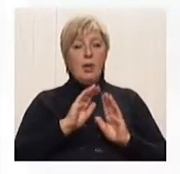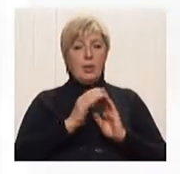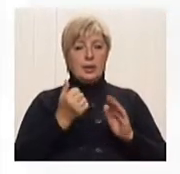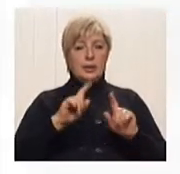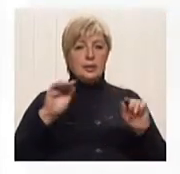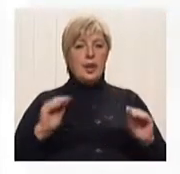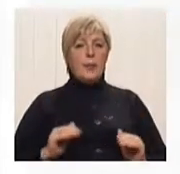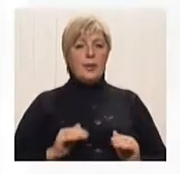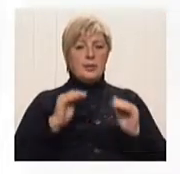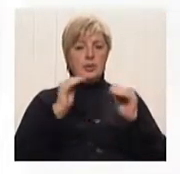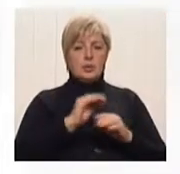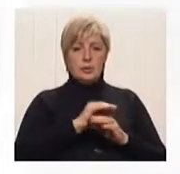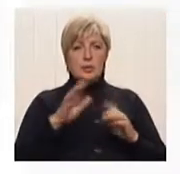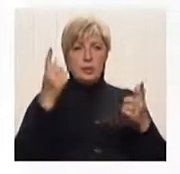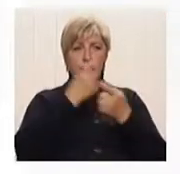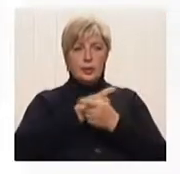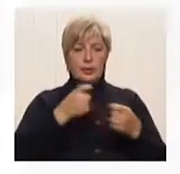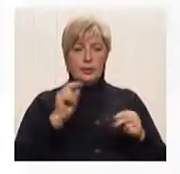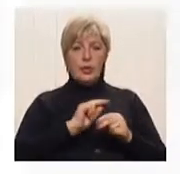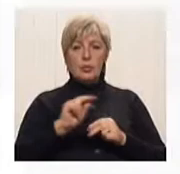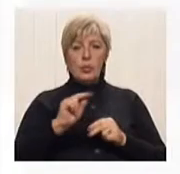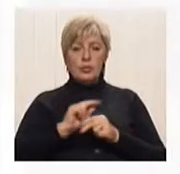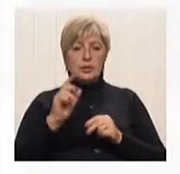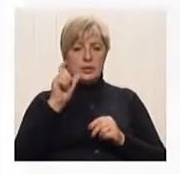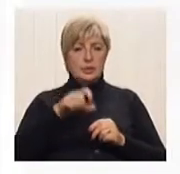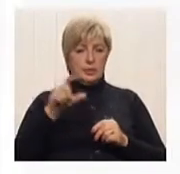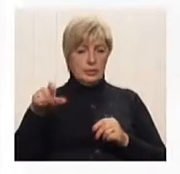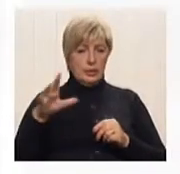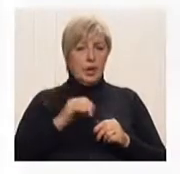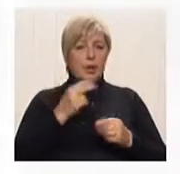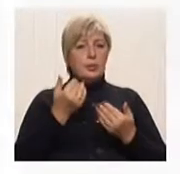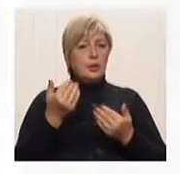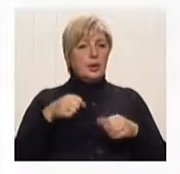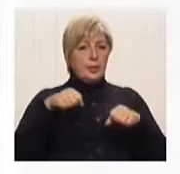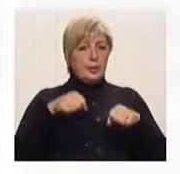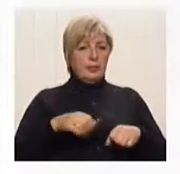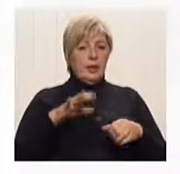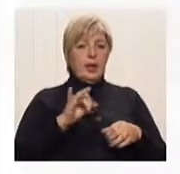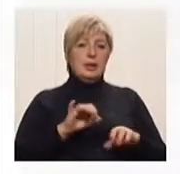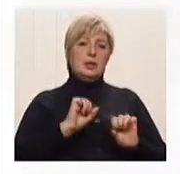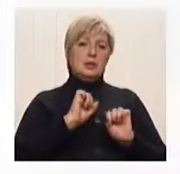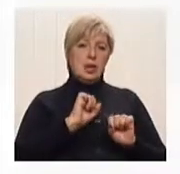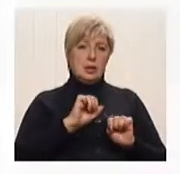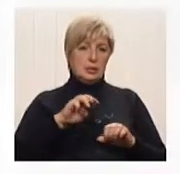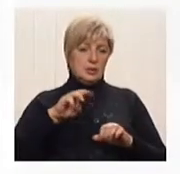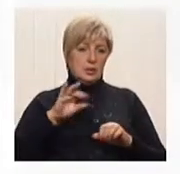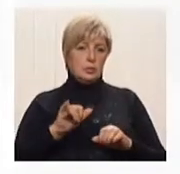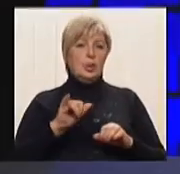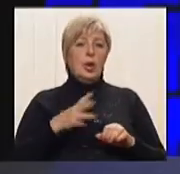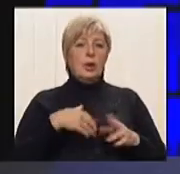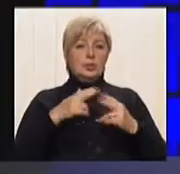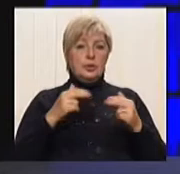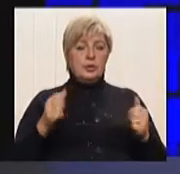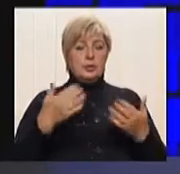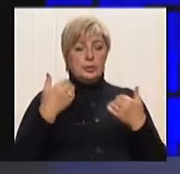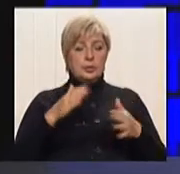підвищити рівень проінформованості українців про їхні права та способи їх активного захисту. У Дніпрі вже працюють пункти